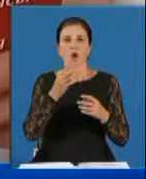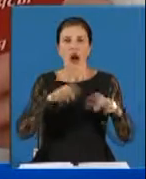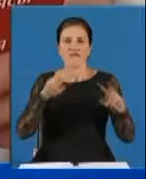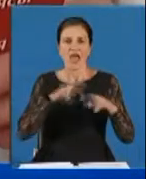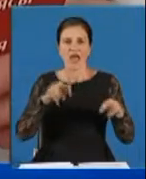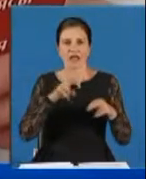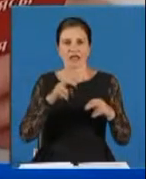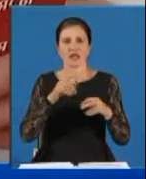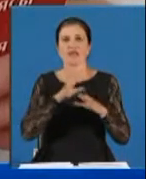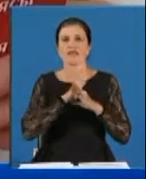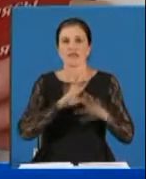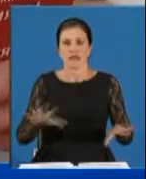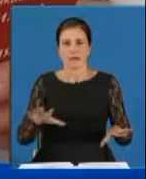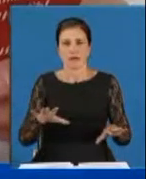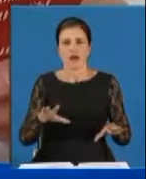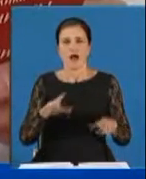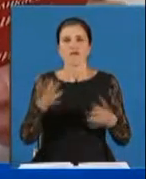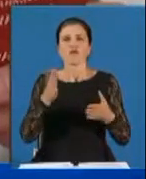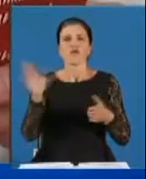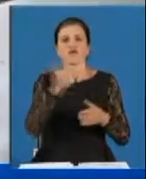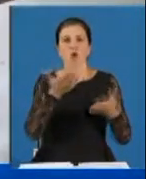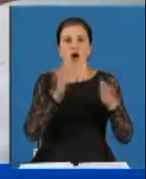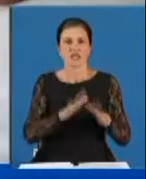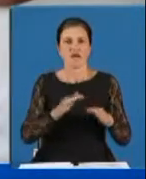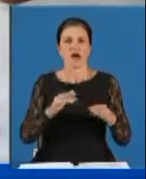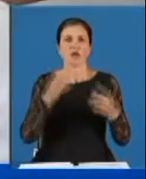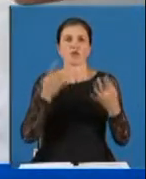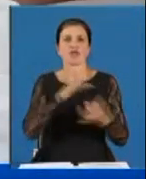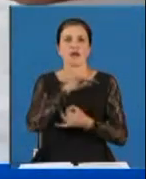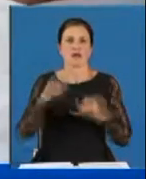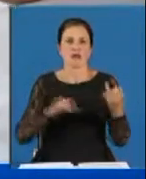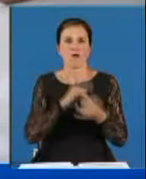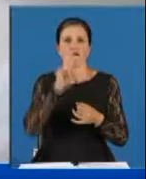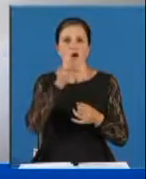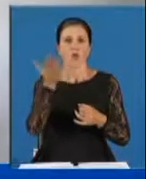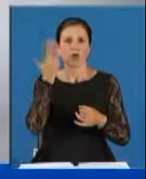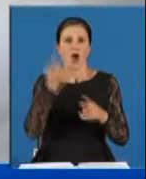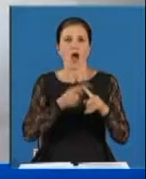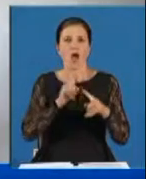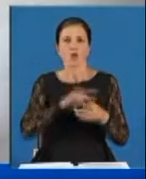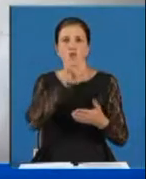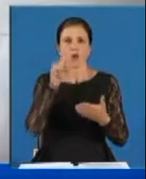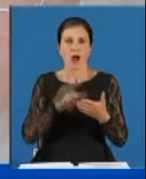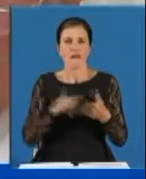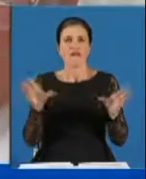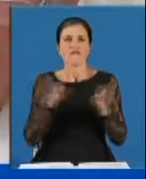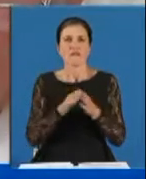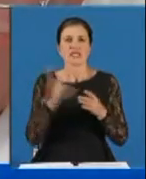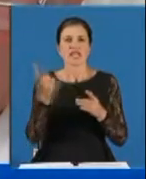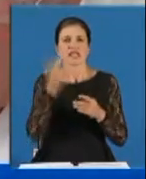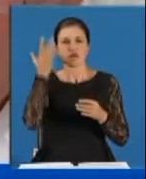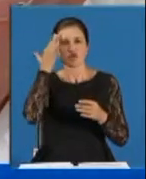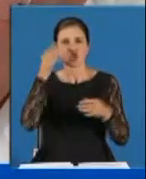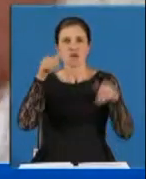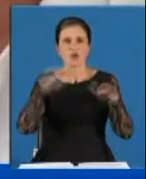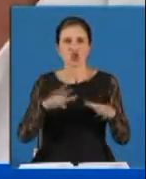экспертизы ещё не проводили. Всё оставалось на уровне разговоров. Два года назад эту проблему вместе с единомышленниками решил